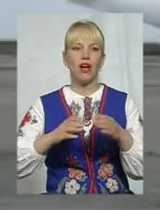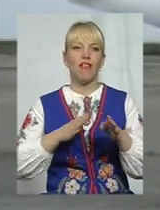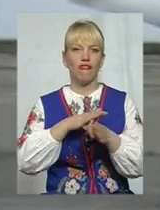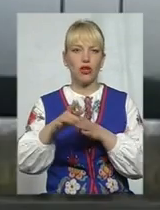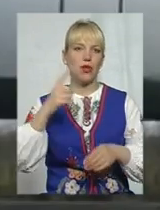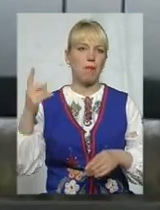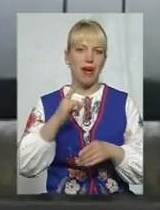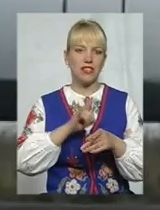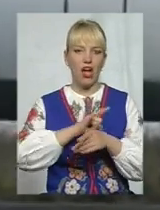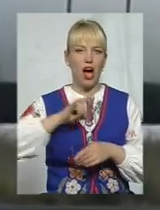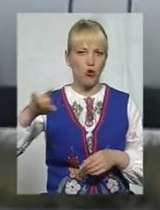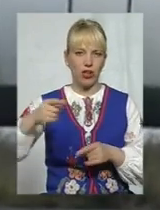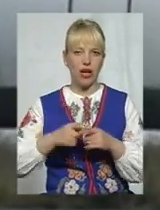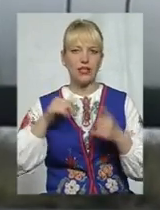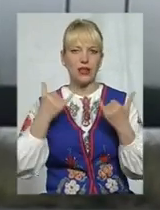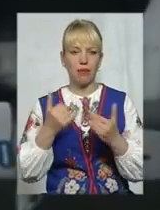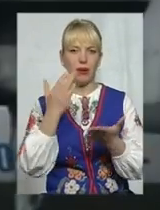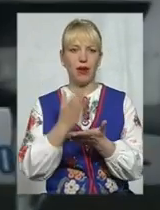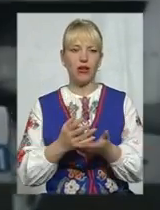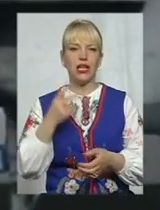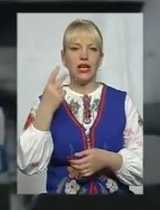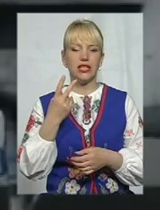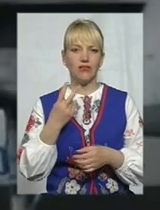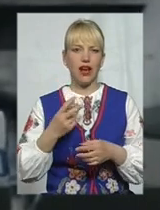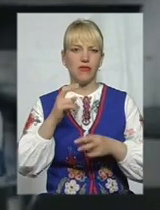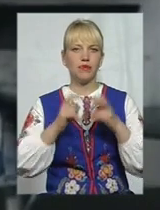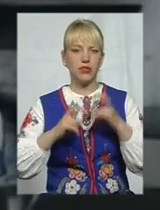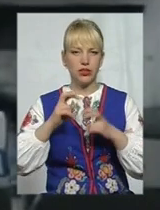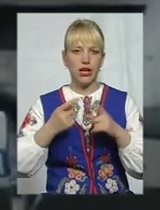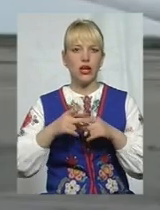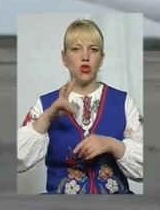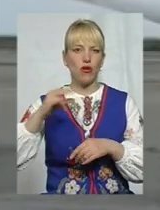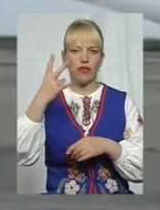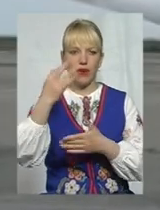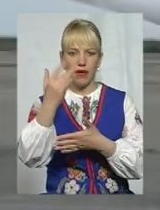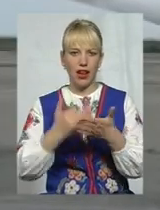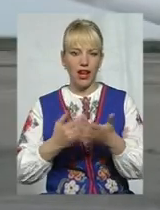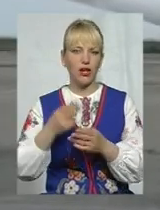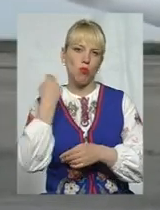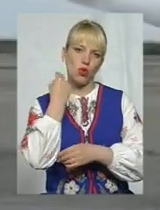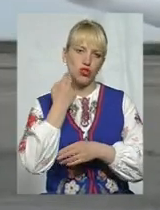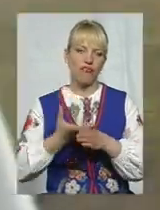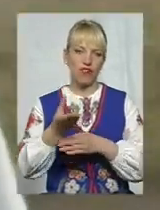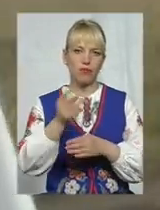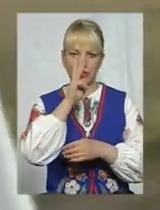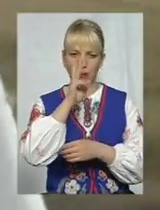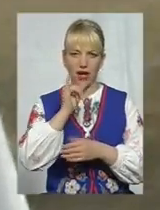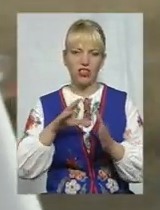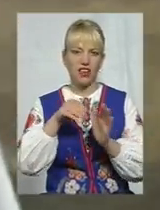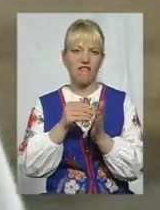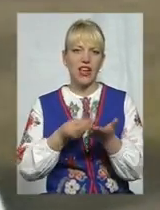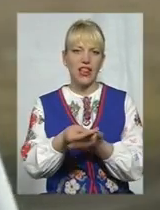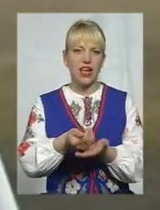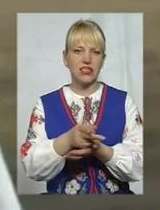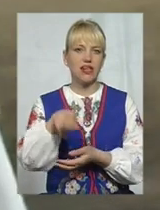авіарейс. Нині Хмельницький має два цивільних авіаційних підприємства і обидва в переліку боржників з виплати зарплати та внесків до Пенсійного фонду